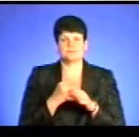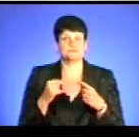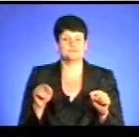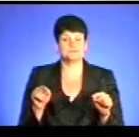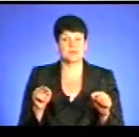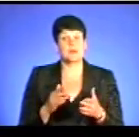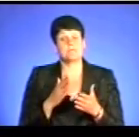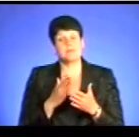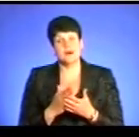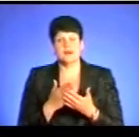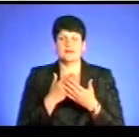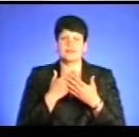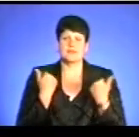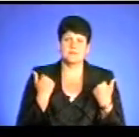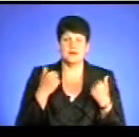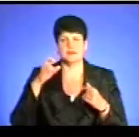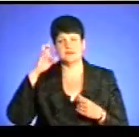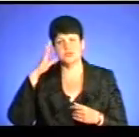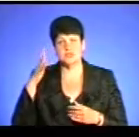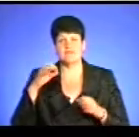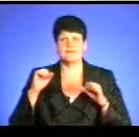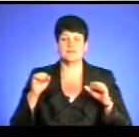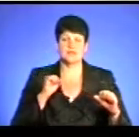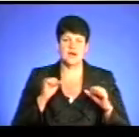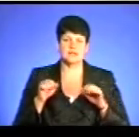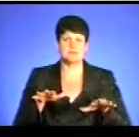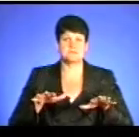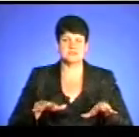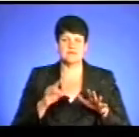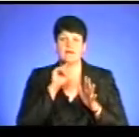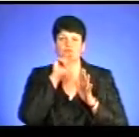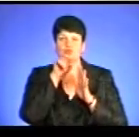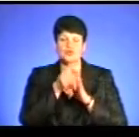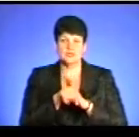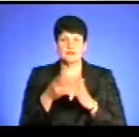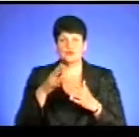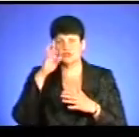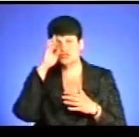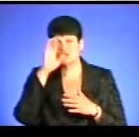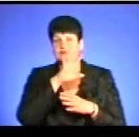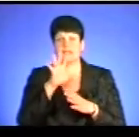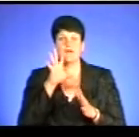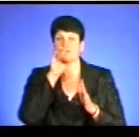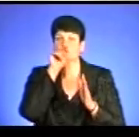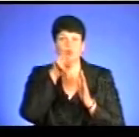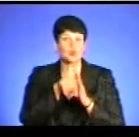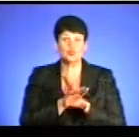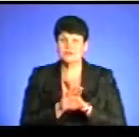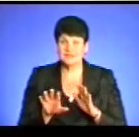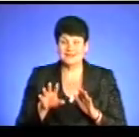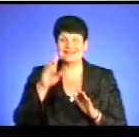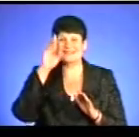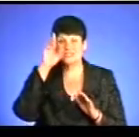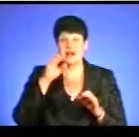власне, чи має, чи не має держава влада місцево втручатись, тому що, якщо держава не втрутилась, держава певний